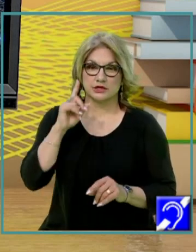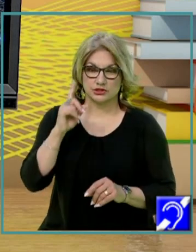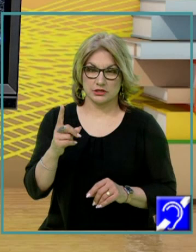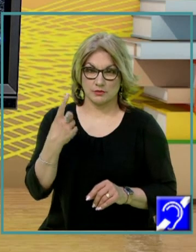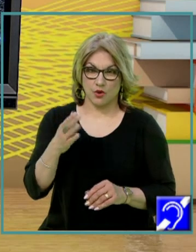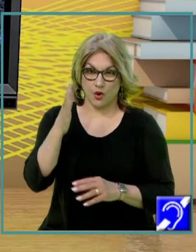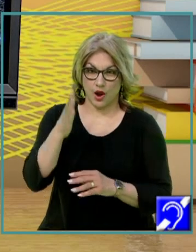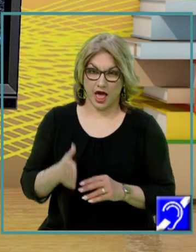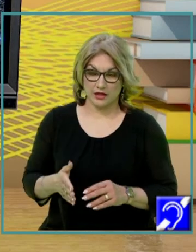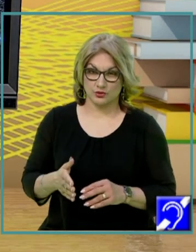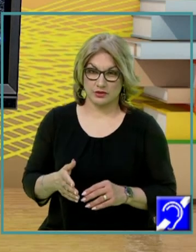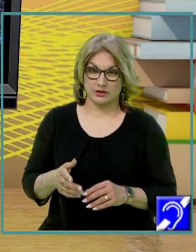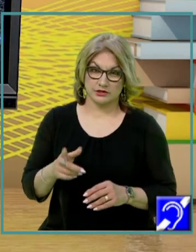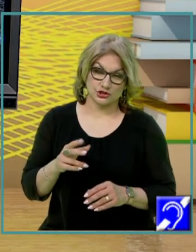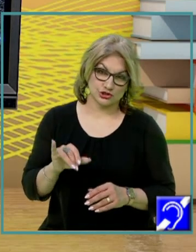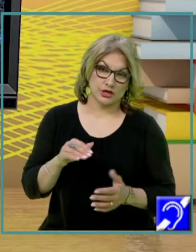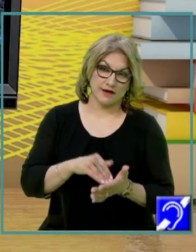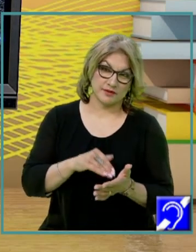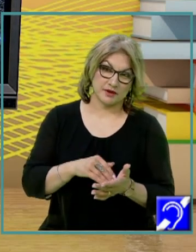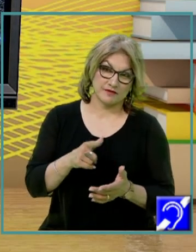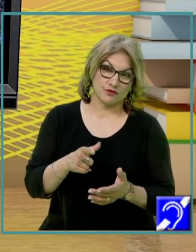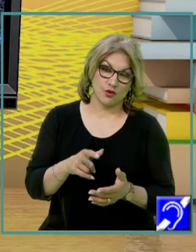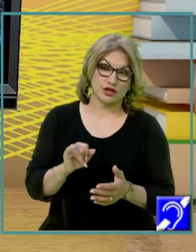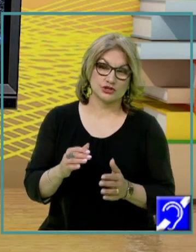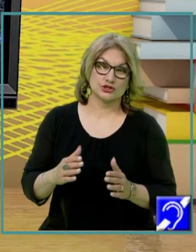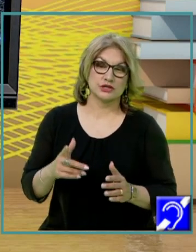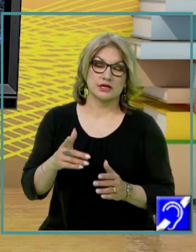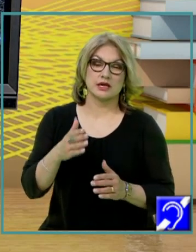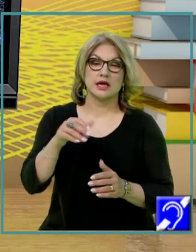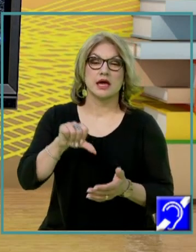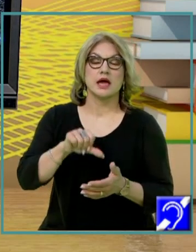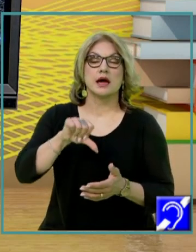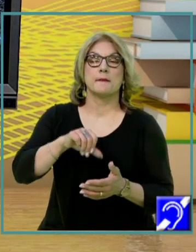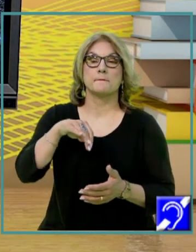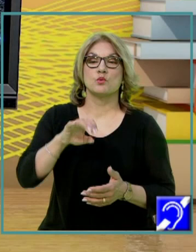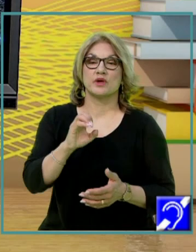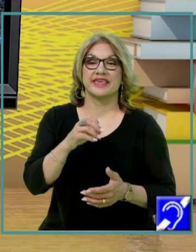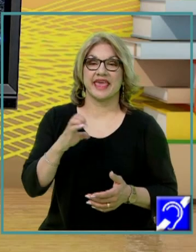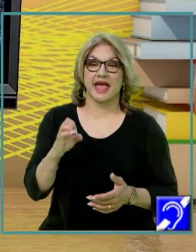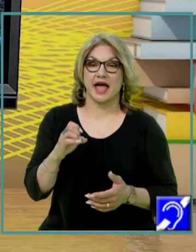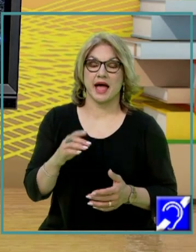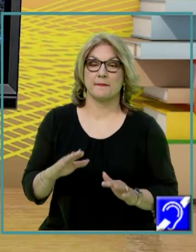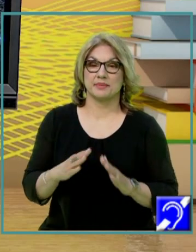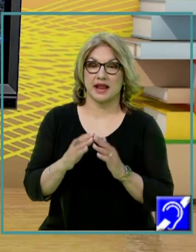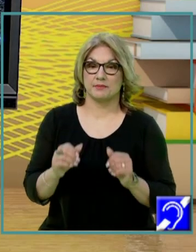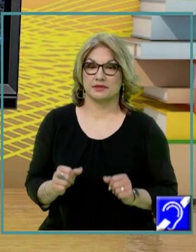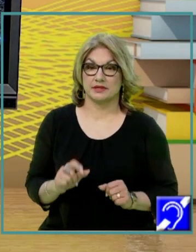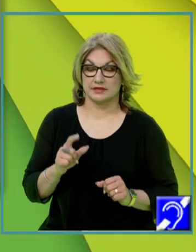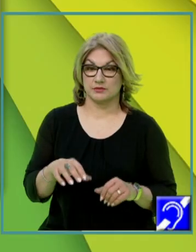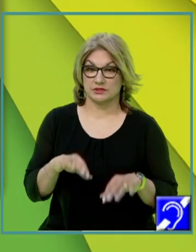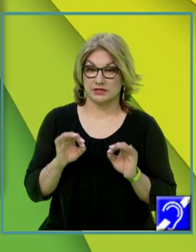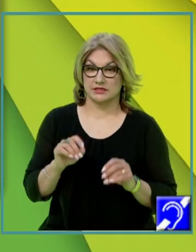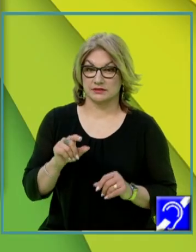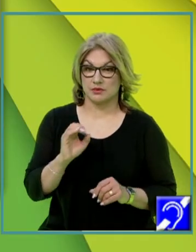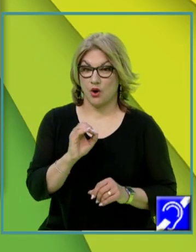o latură. Deci, avem nevoie și de muchie. Și atunci, ca să găsim muchia piramidei, în primul rând, trebuie să-l găsim pe